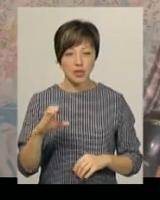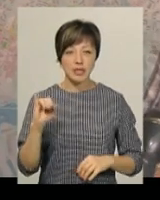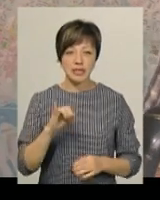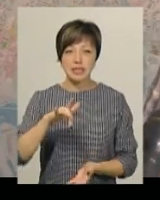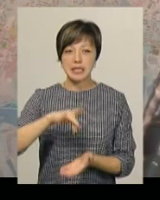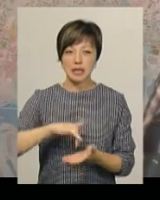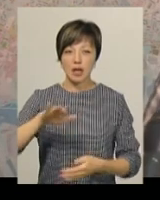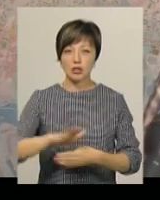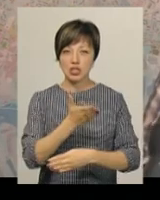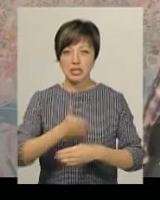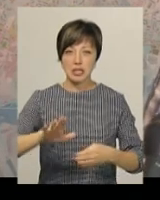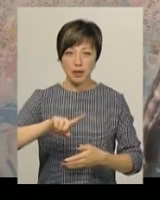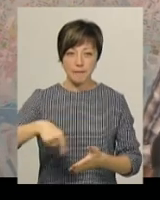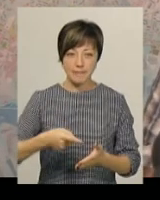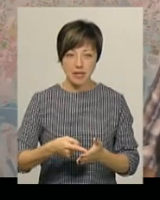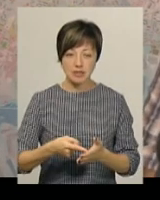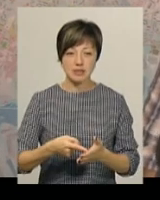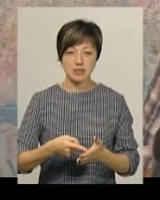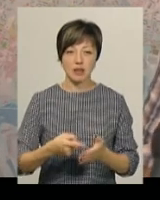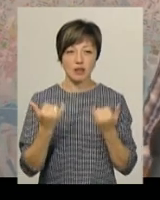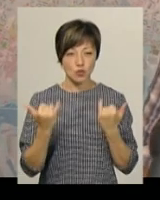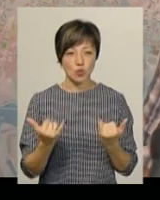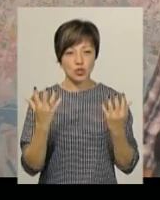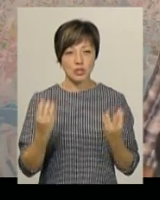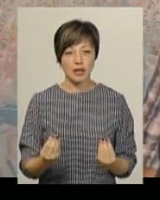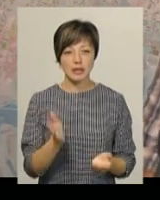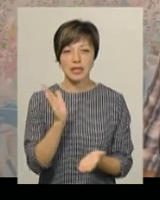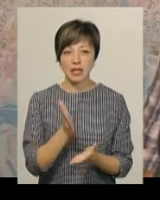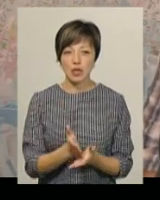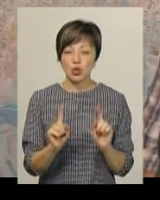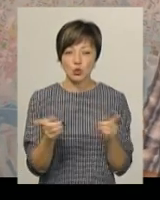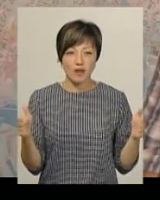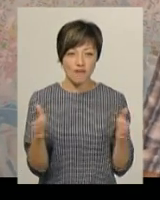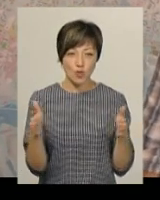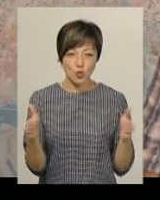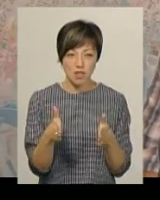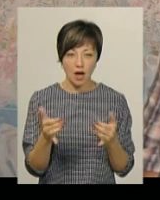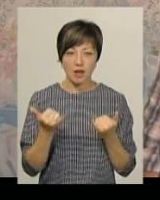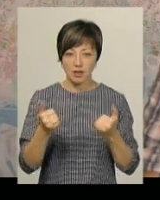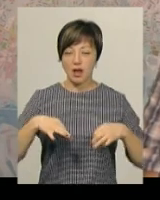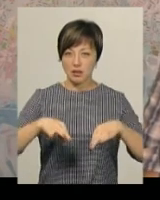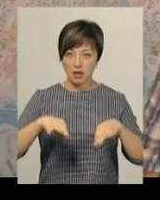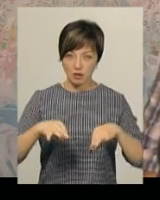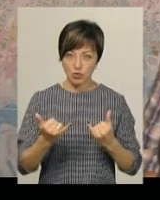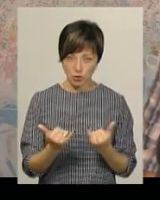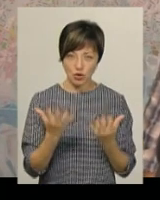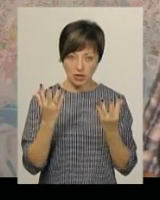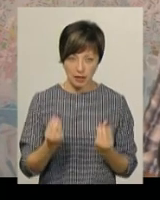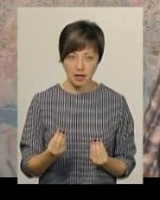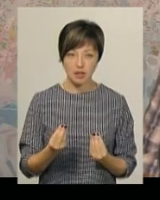центральна частина міста на сьогоднішній день є дуже вузка для того транспорту, який на сьогодні